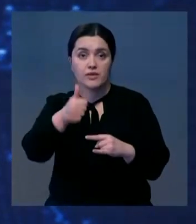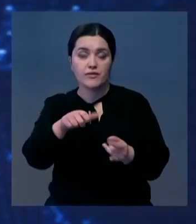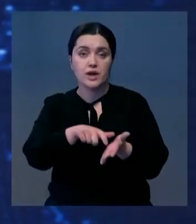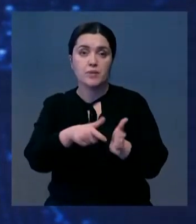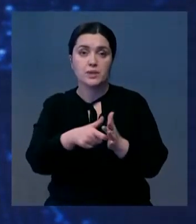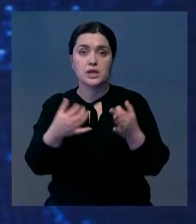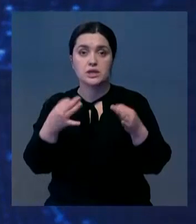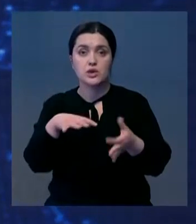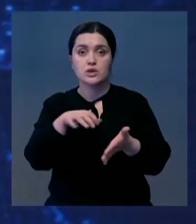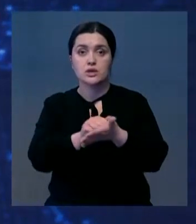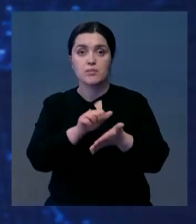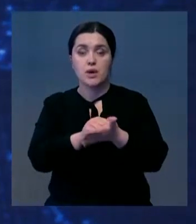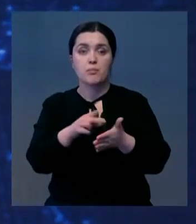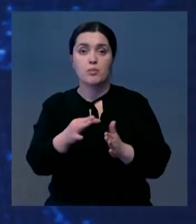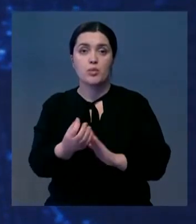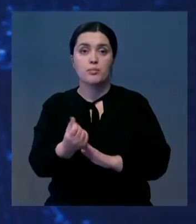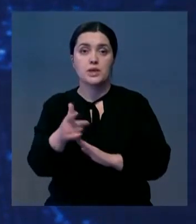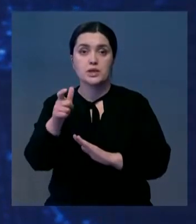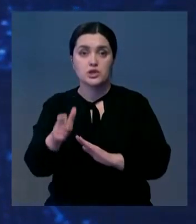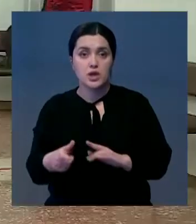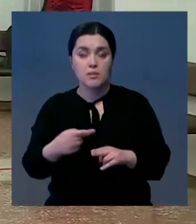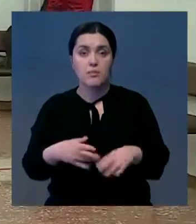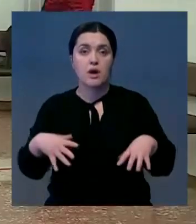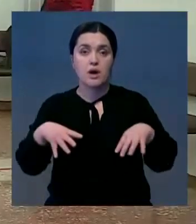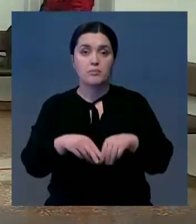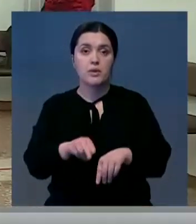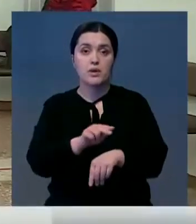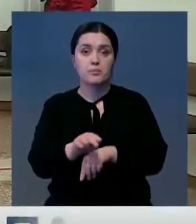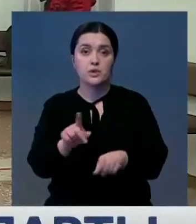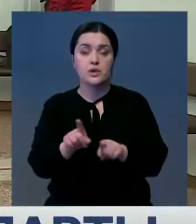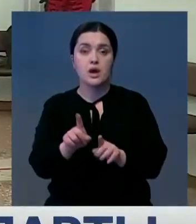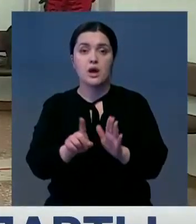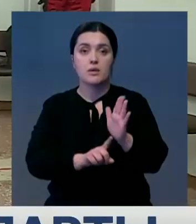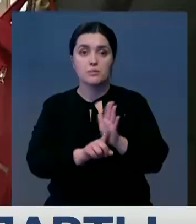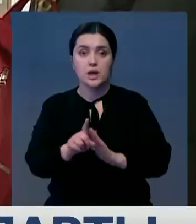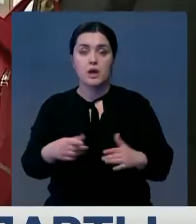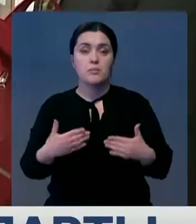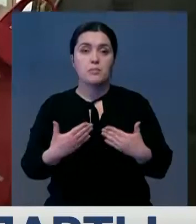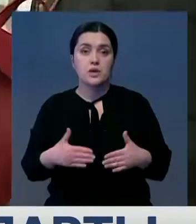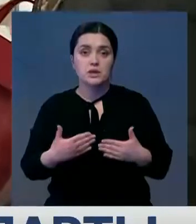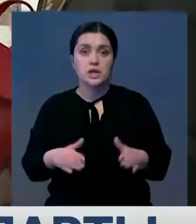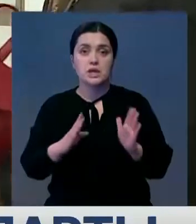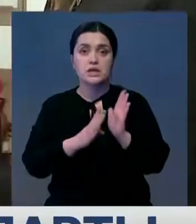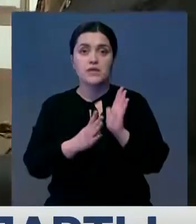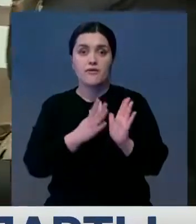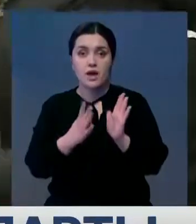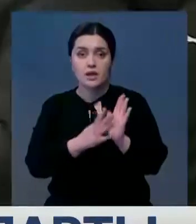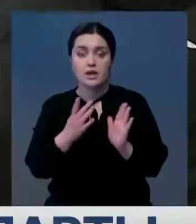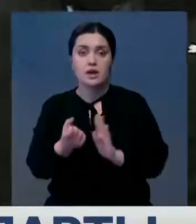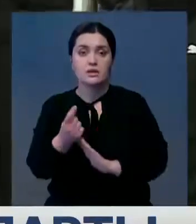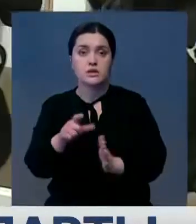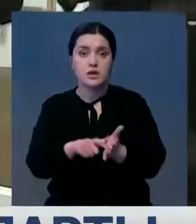завтра. В кабинетах разрешено заниматься максимум 15 человек. К комбинированному обучению также приступят выпускники 9